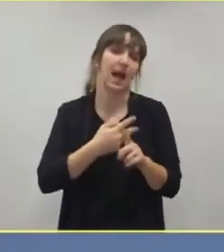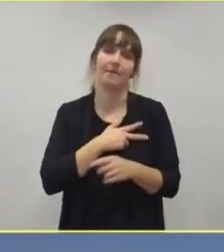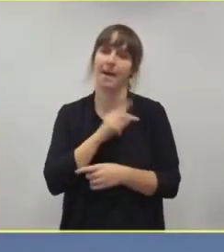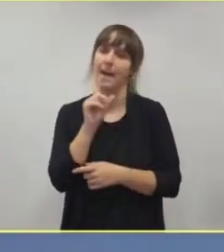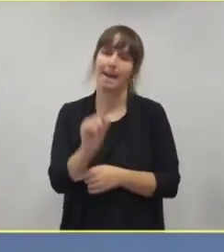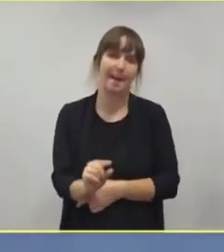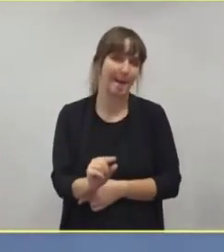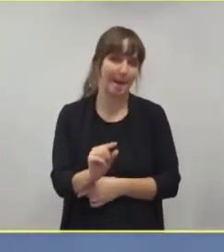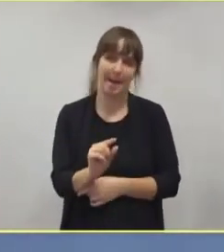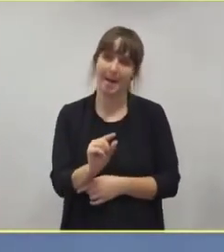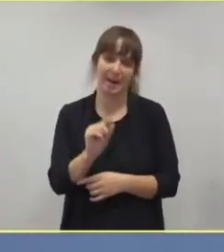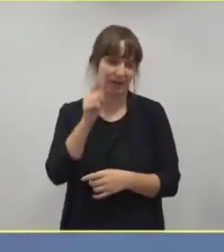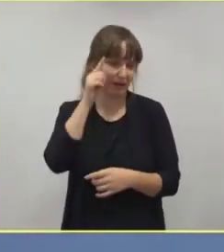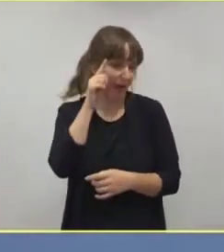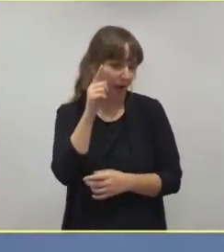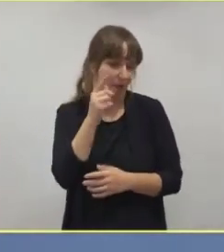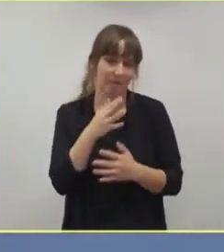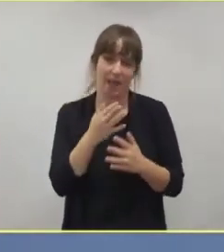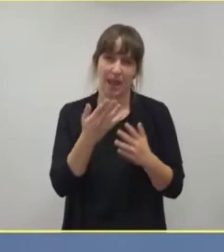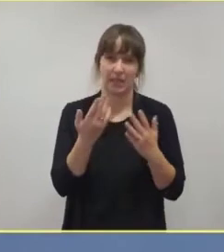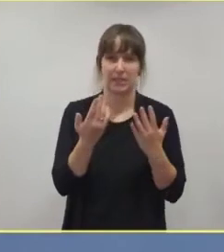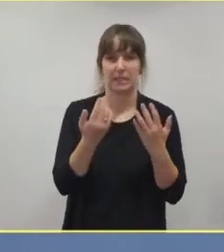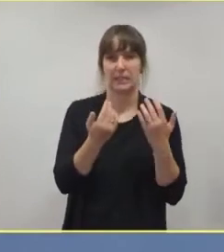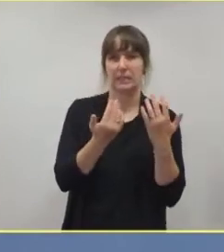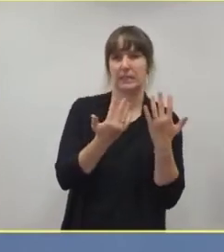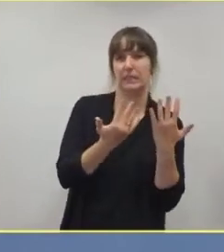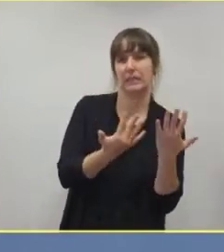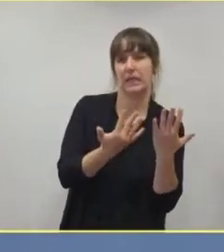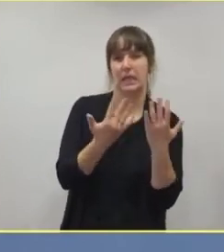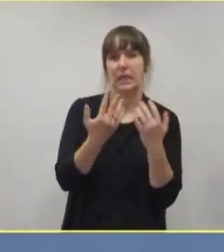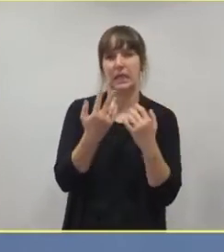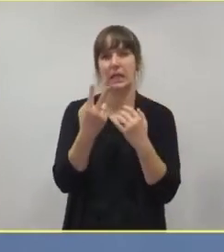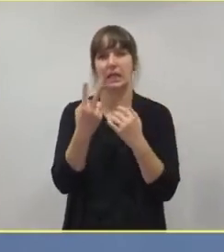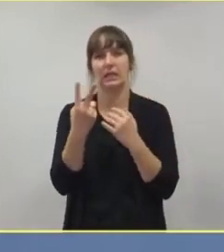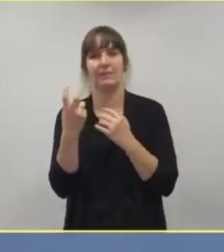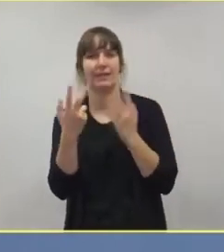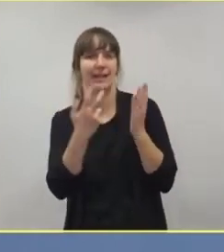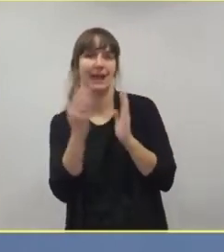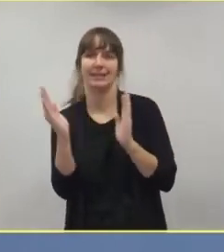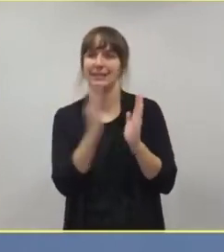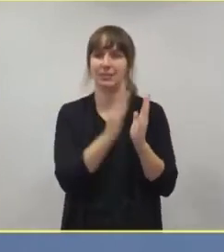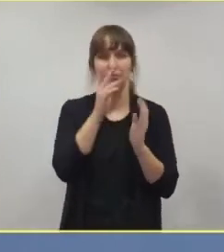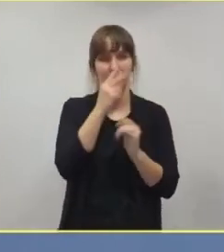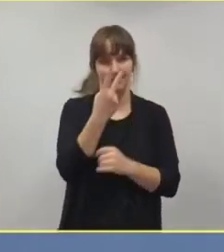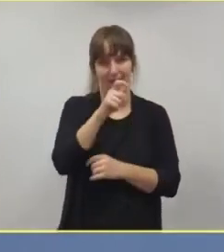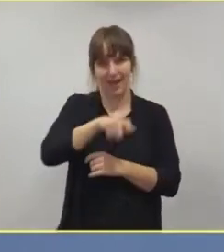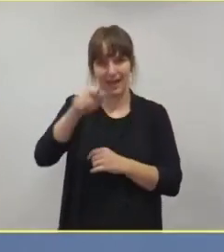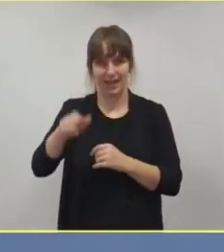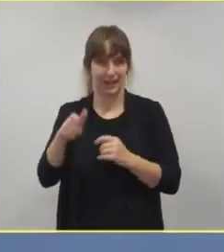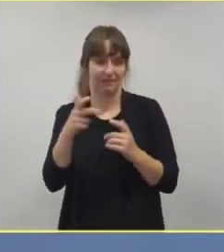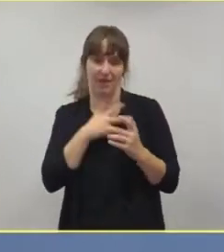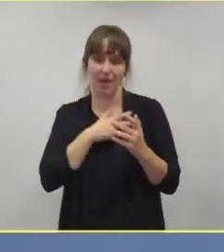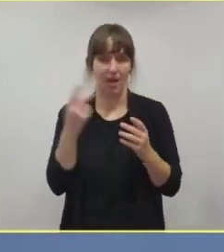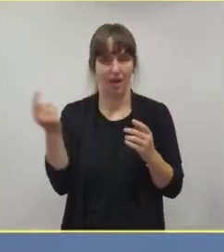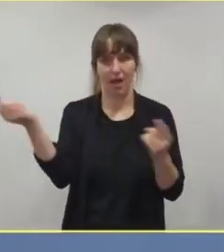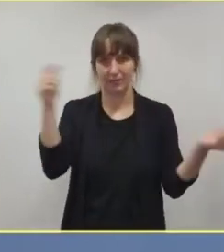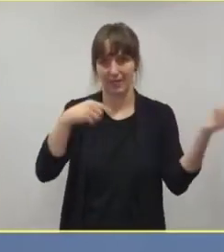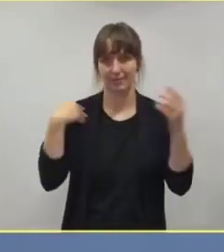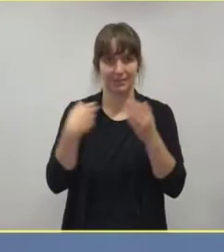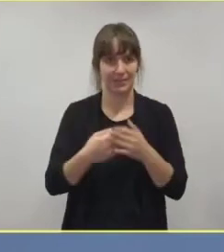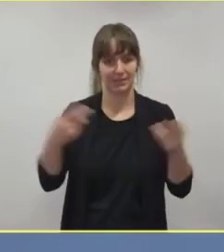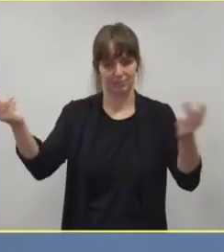ich glaube, wenn überhaupt eine zweistellige Zahl von Patienten ist, aus dem Ausland transferiert worden. Noch wären wir